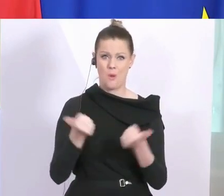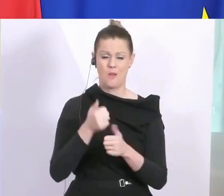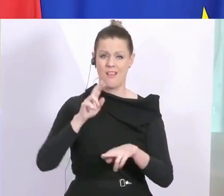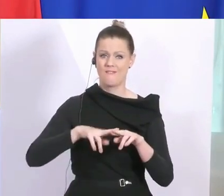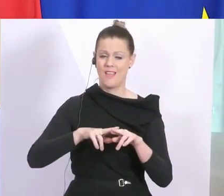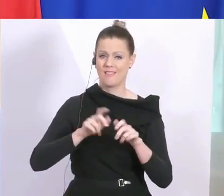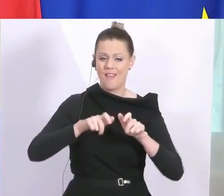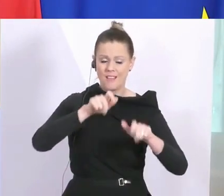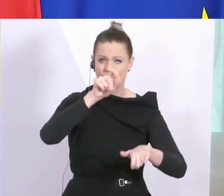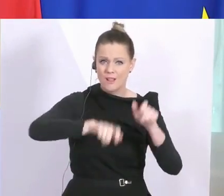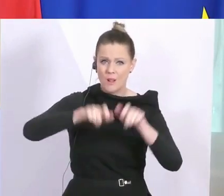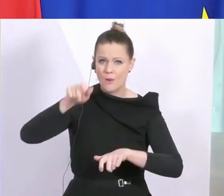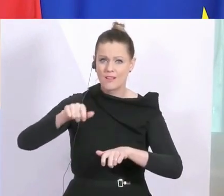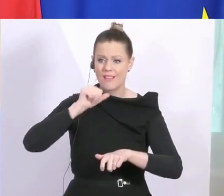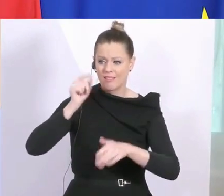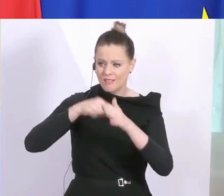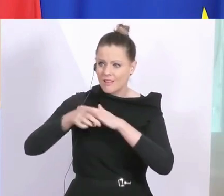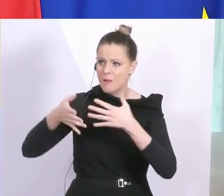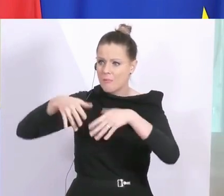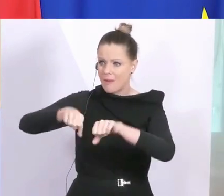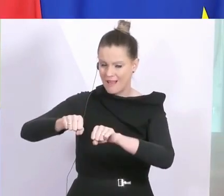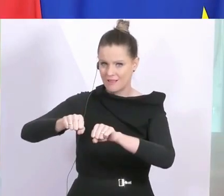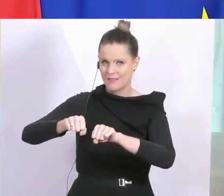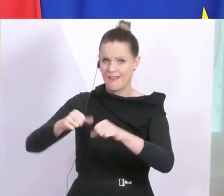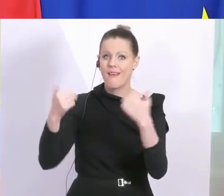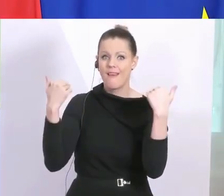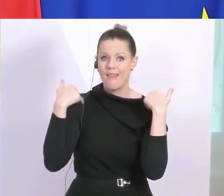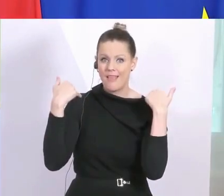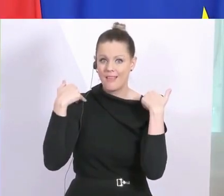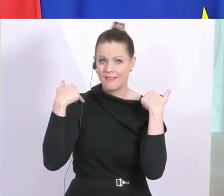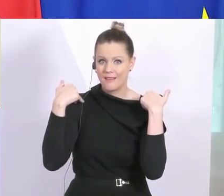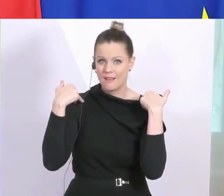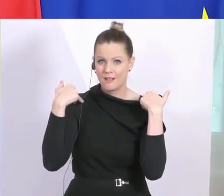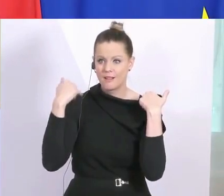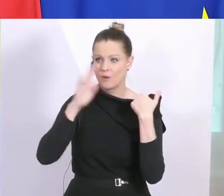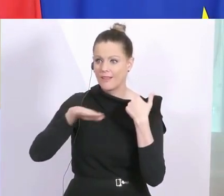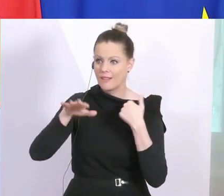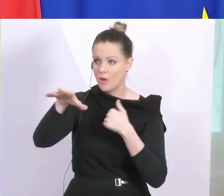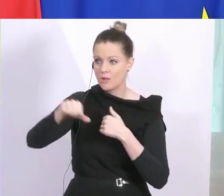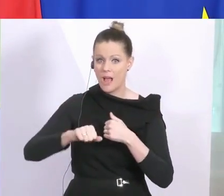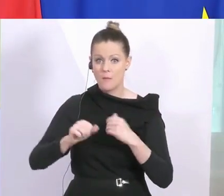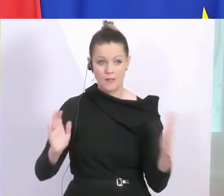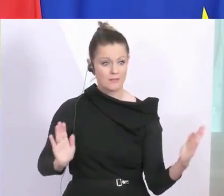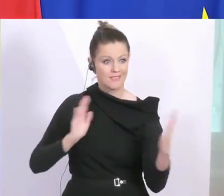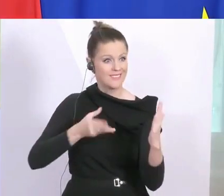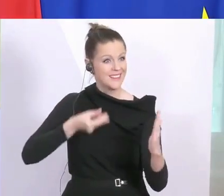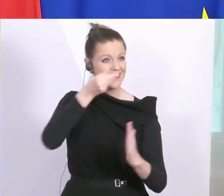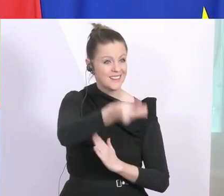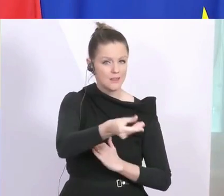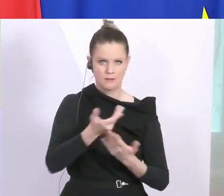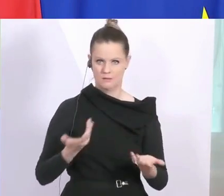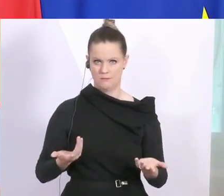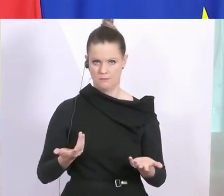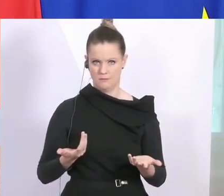Bank gehen und das Kinder oder Enkelkinder übernehmen. Aber wenn sie das Geld dann persönlich übergeben, dann ist nichts